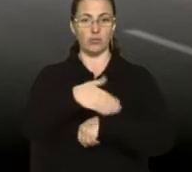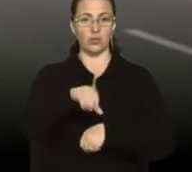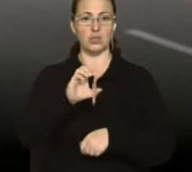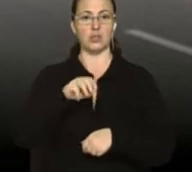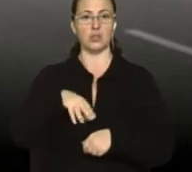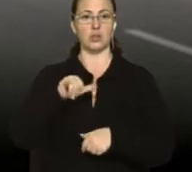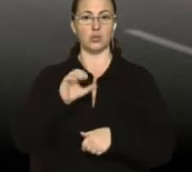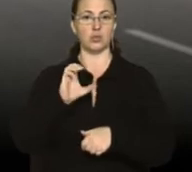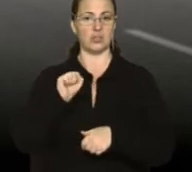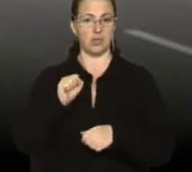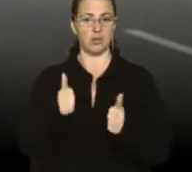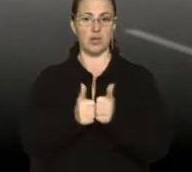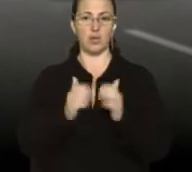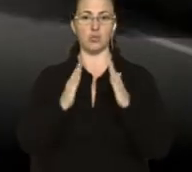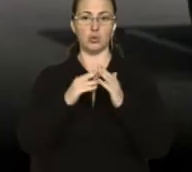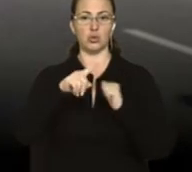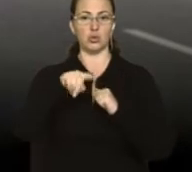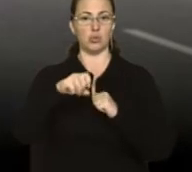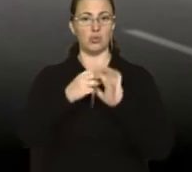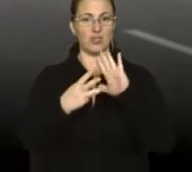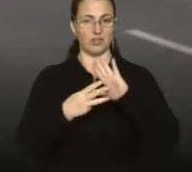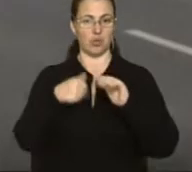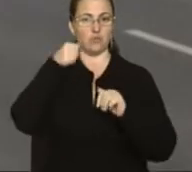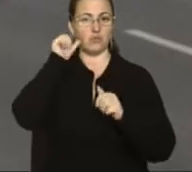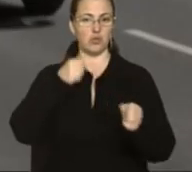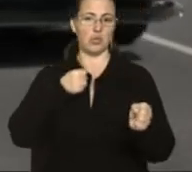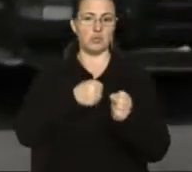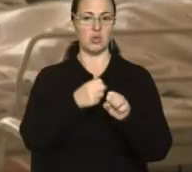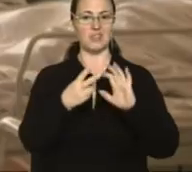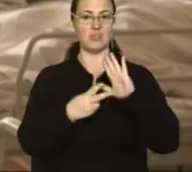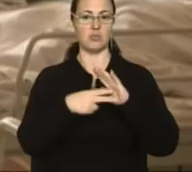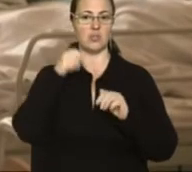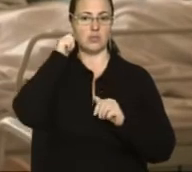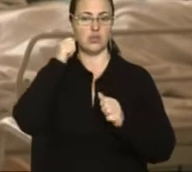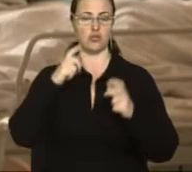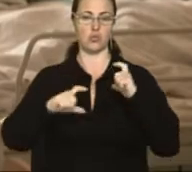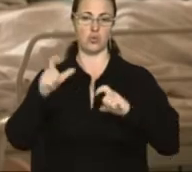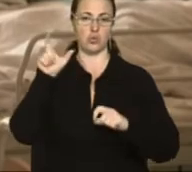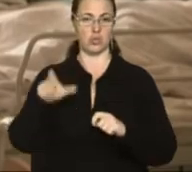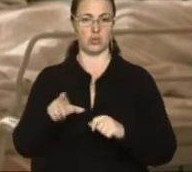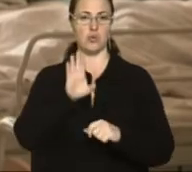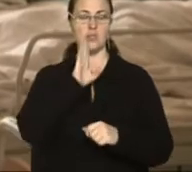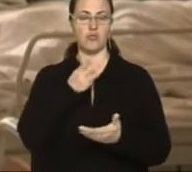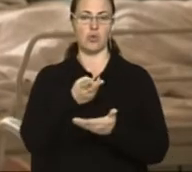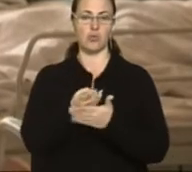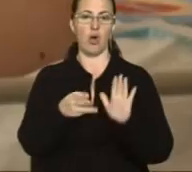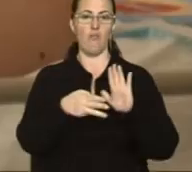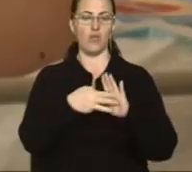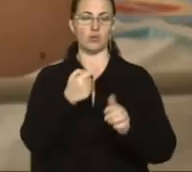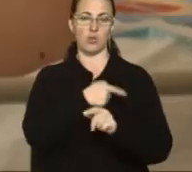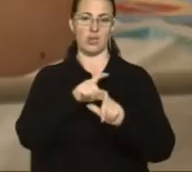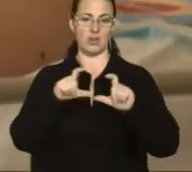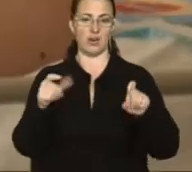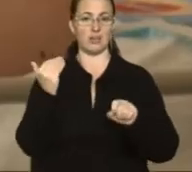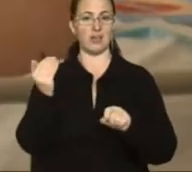поруч з будинком під номером 18 вчора збили 17-річну студентку. Дівчину госпіталізували у восьму клінічну лікарню.